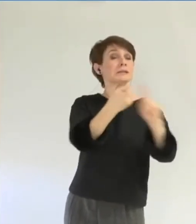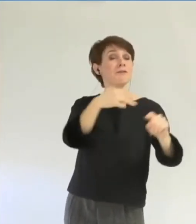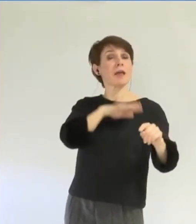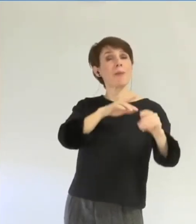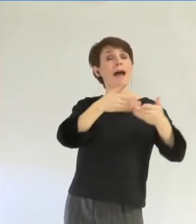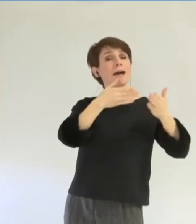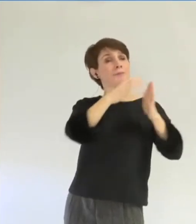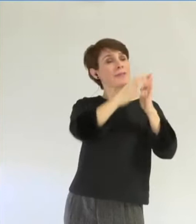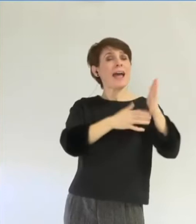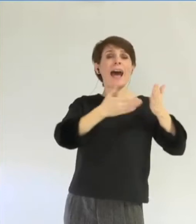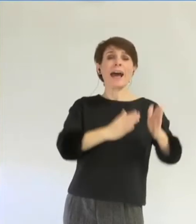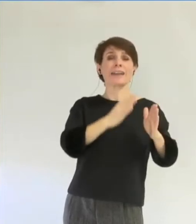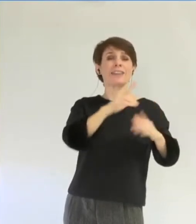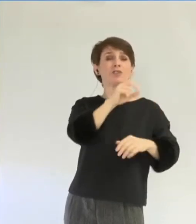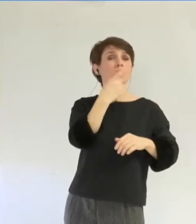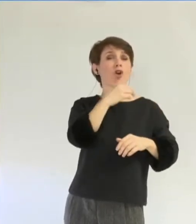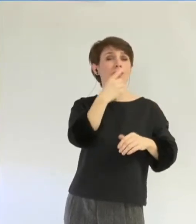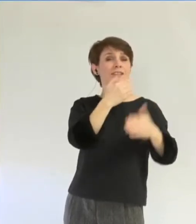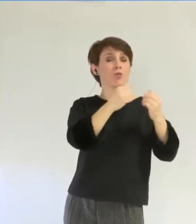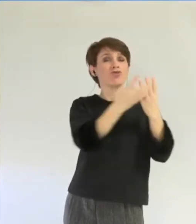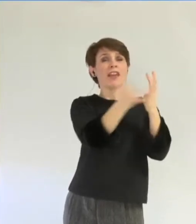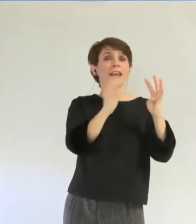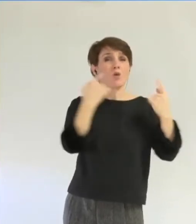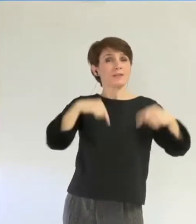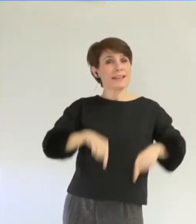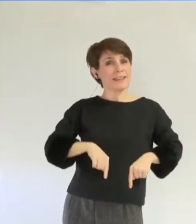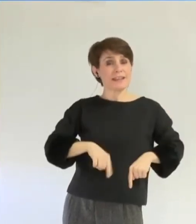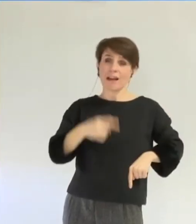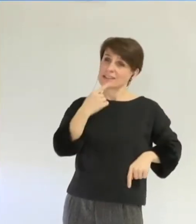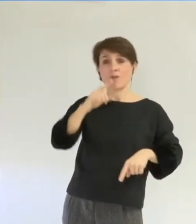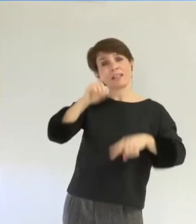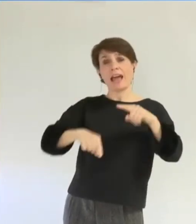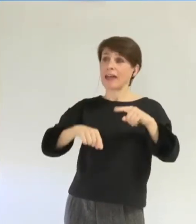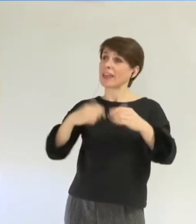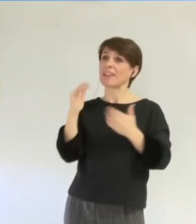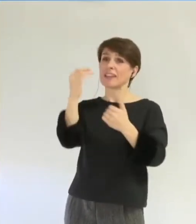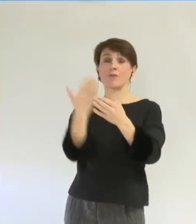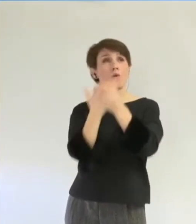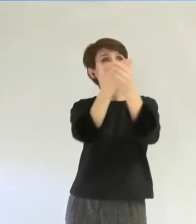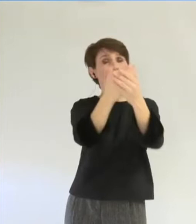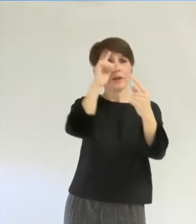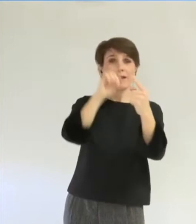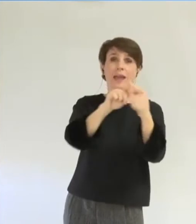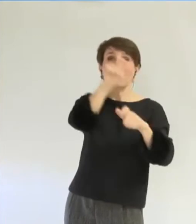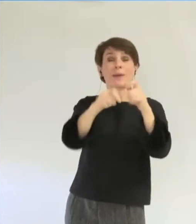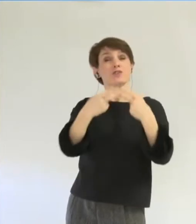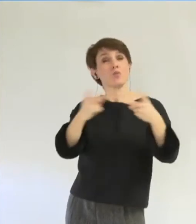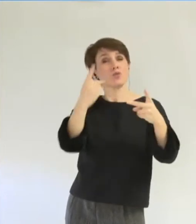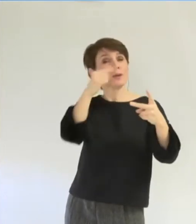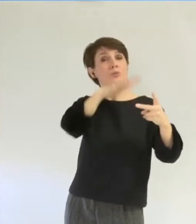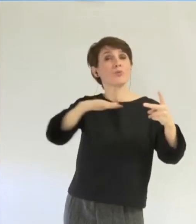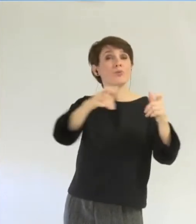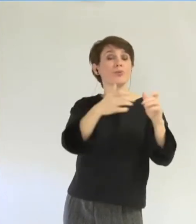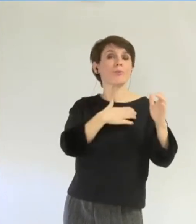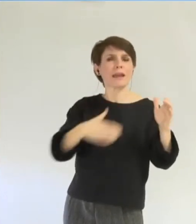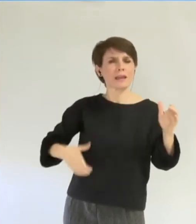au Conseil municipal de déposer un vœu concernant les personnes publiques de la collectivité. Ce qui est paradoxal puisque